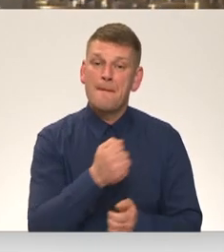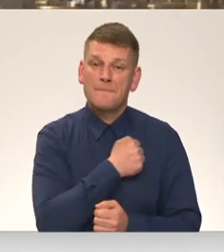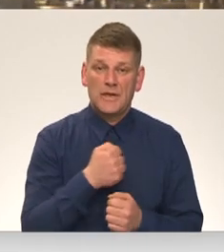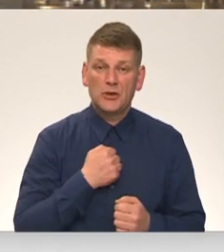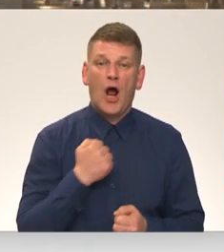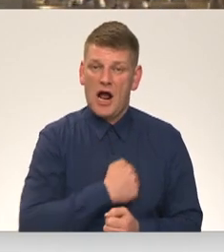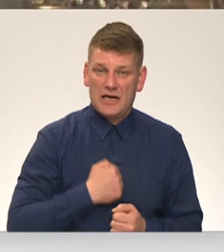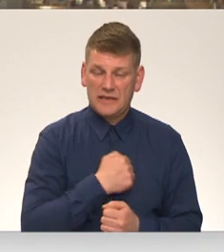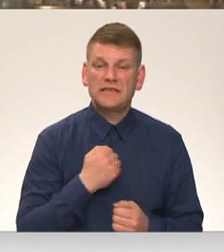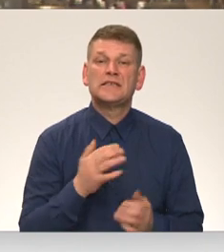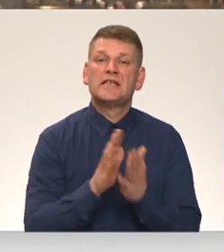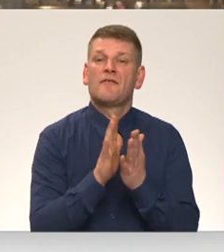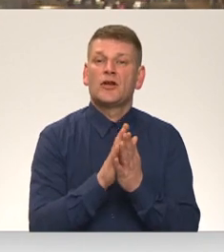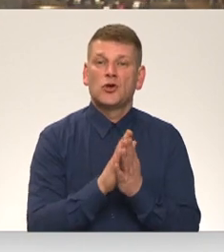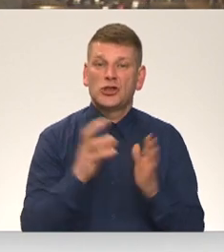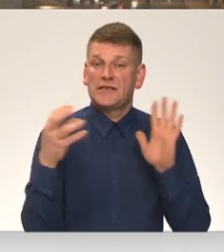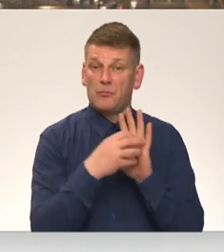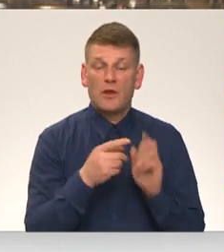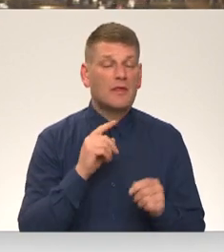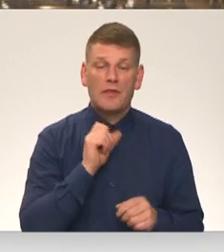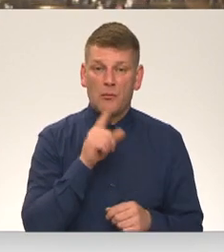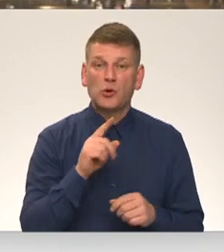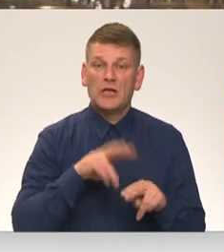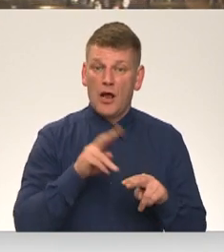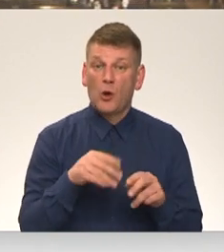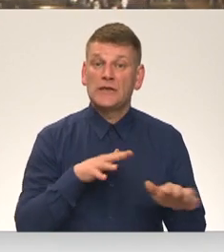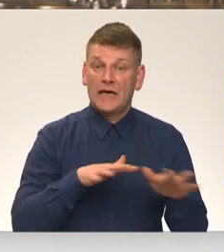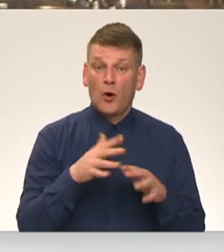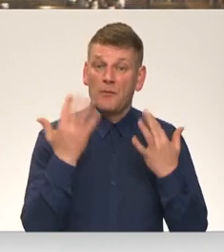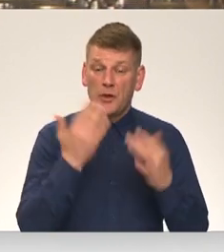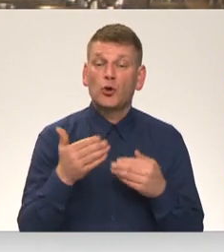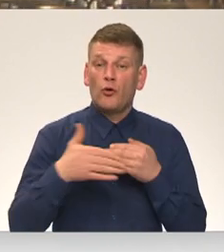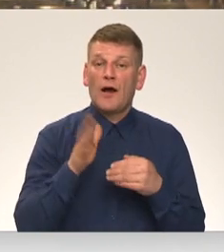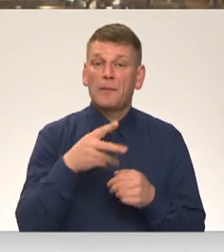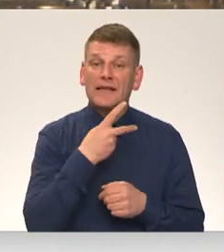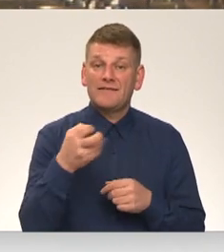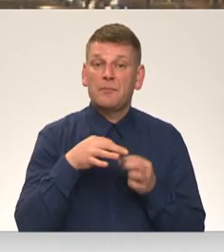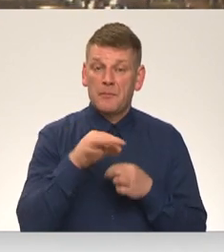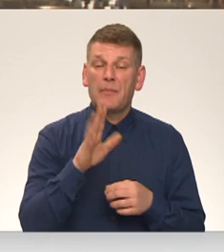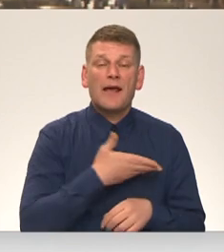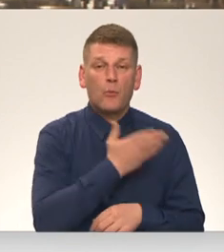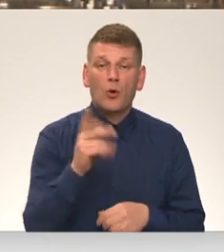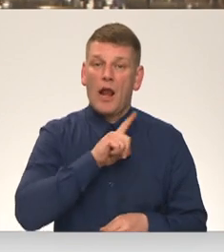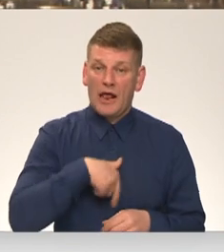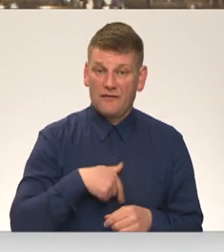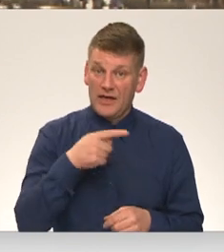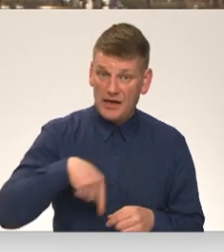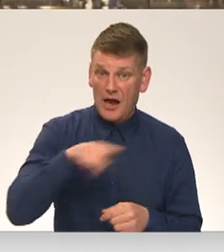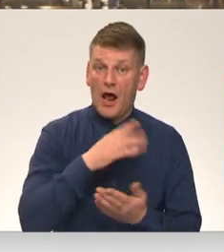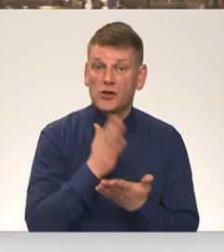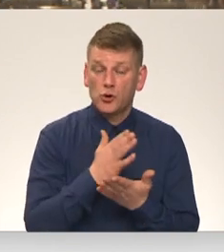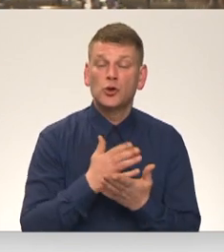agresiju slavinošu simbolus. Turklāt nebūs ļauts rīkot pasākumus tuvāk par 200 metriem pie jebkura Latvijas teritorijā esoša,